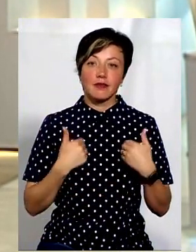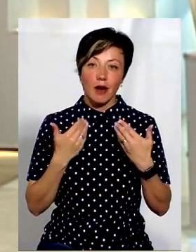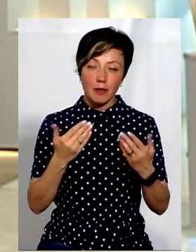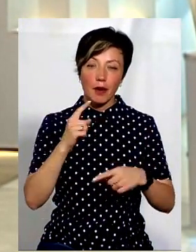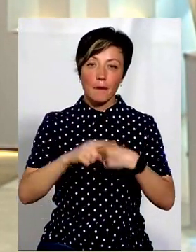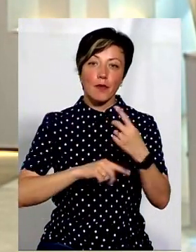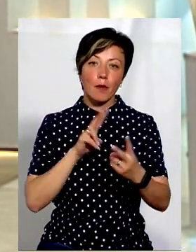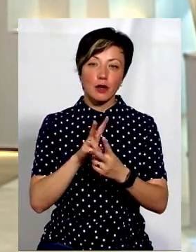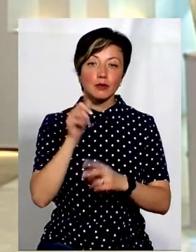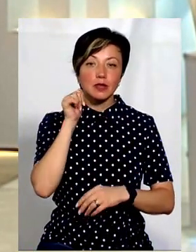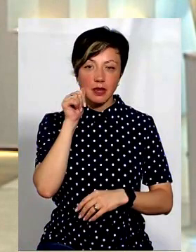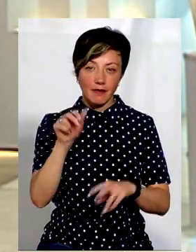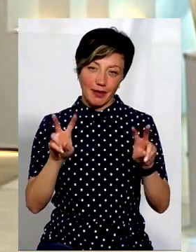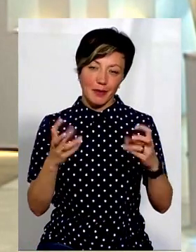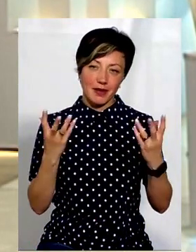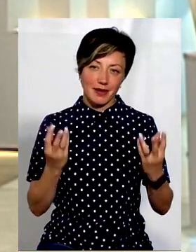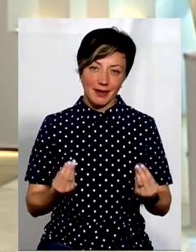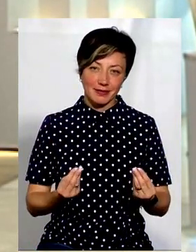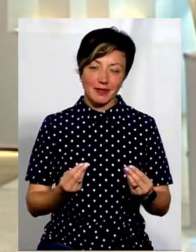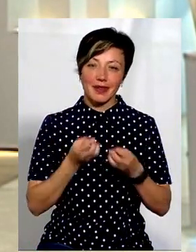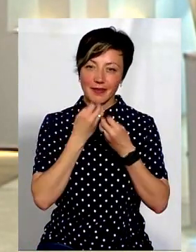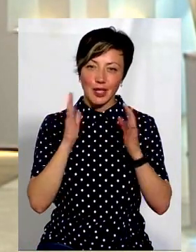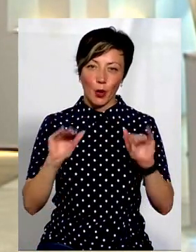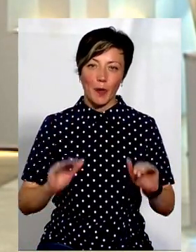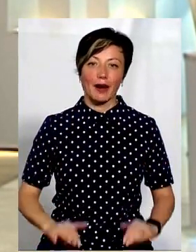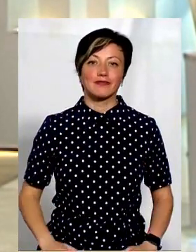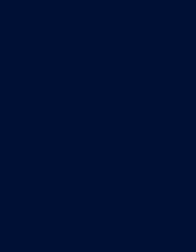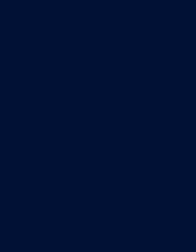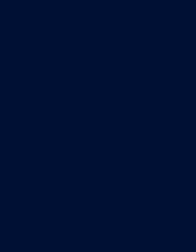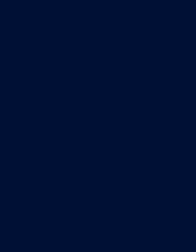з вами ми побачимося завтра у темі дня. На все добре.